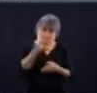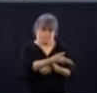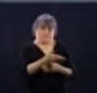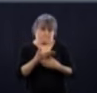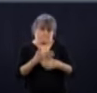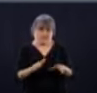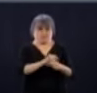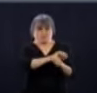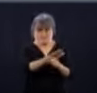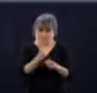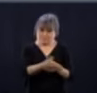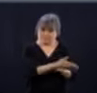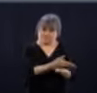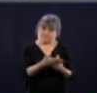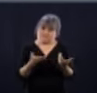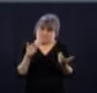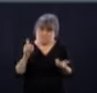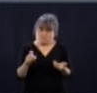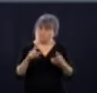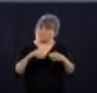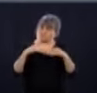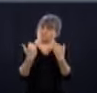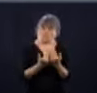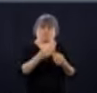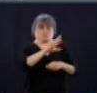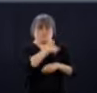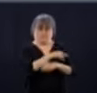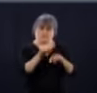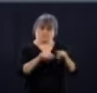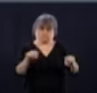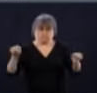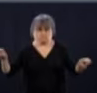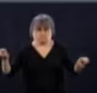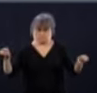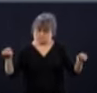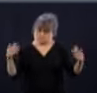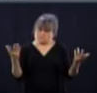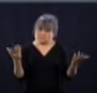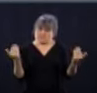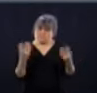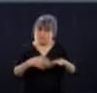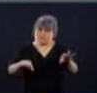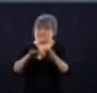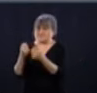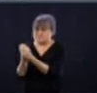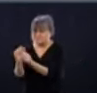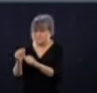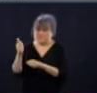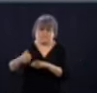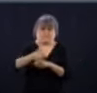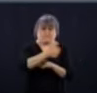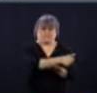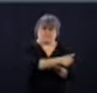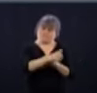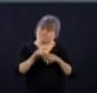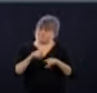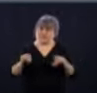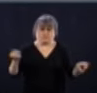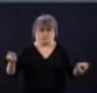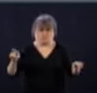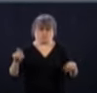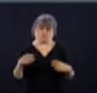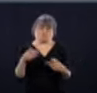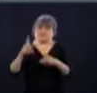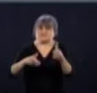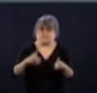On a mis tout le monde à profit. On a mis tous les centres hospitaliers nécessaires.